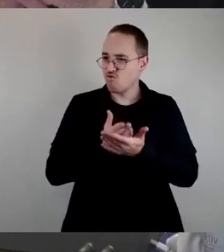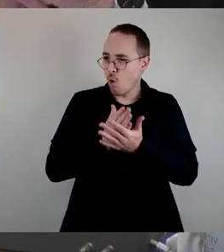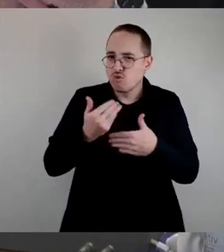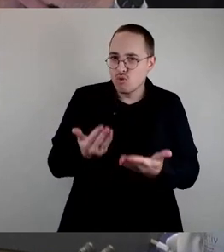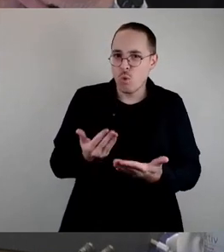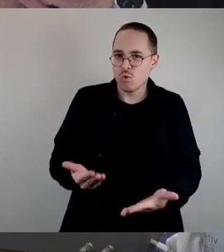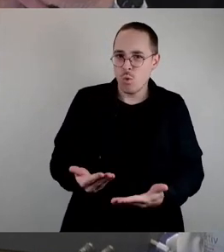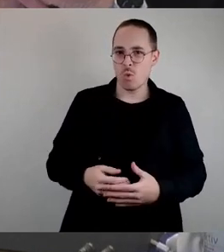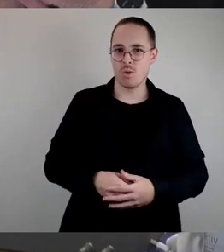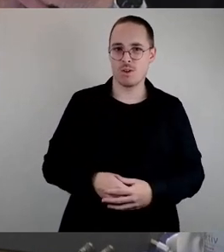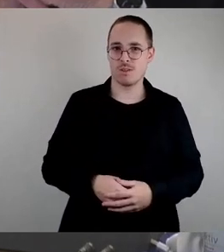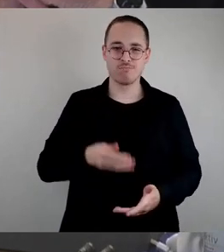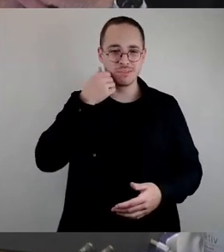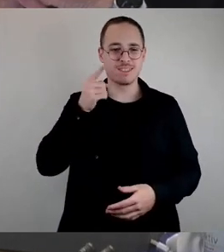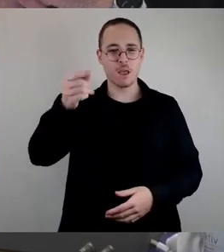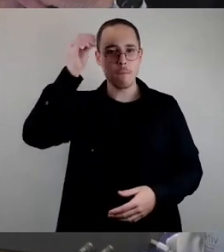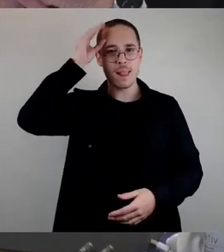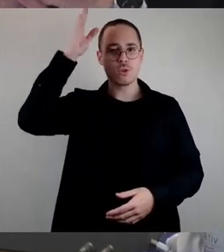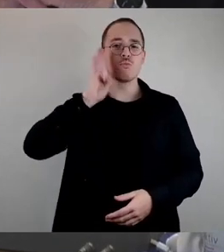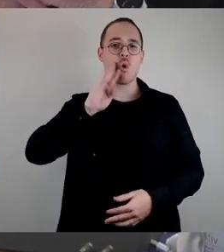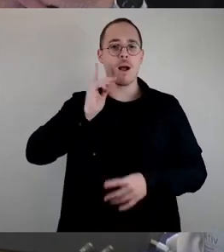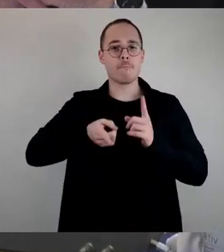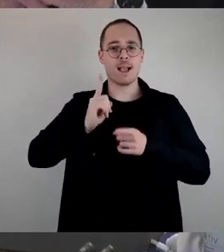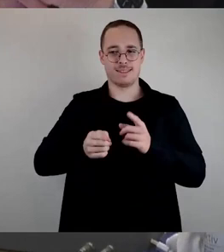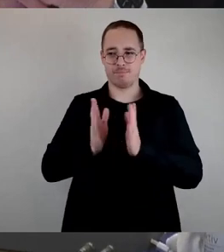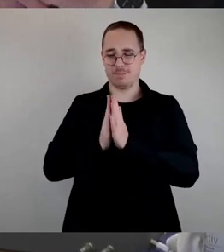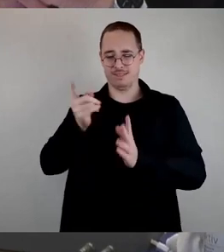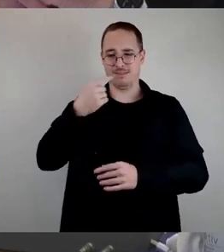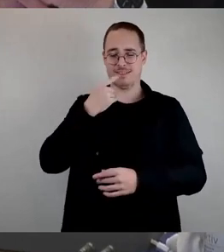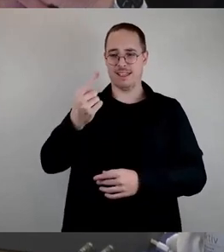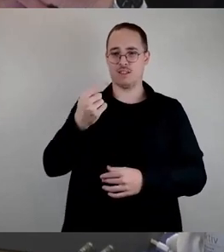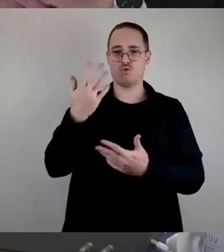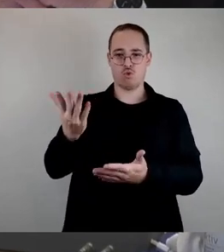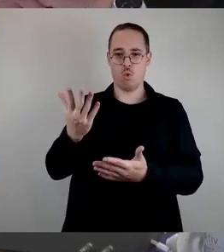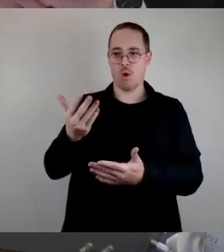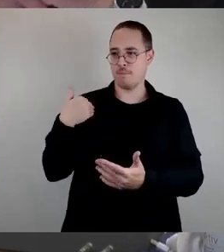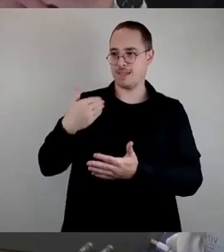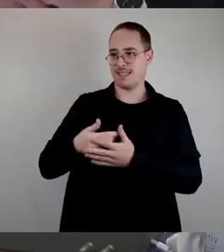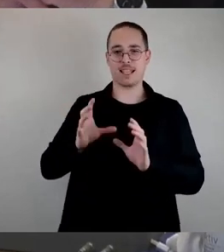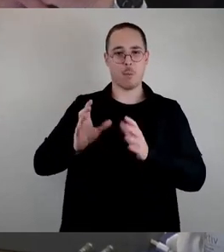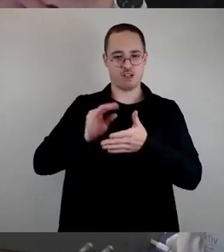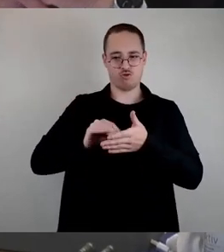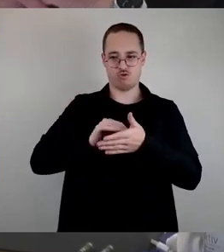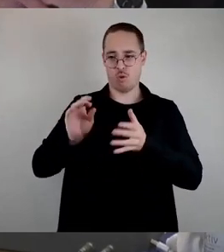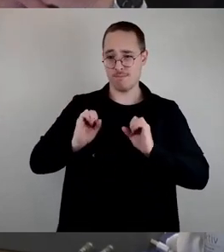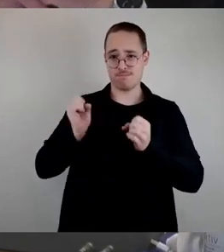darzustellen, welche Bemühungen unternommen wurden, um das Anliegen Gemeinschaftsschule voranzubringen.